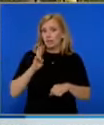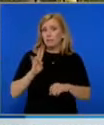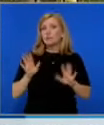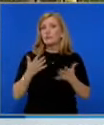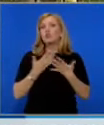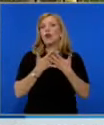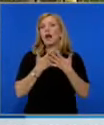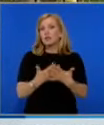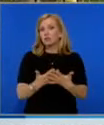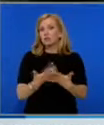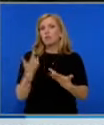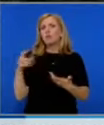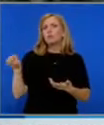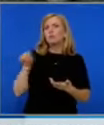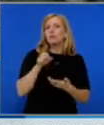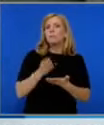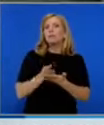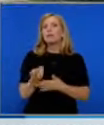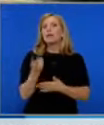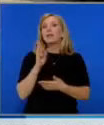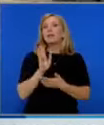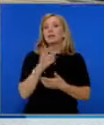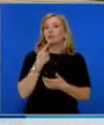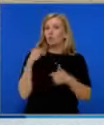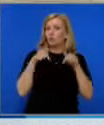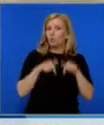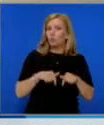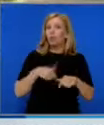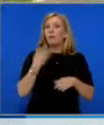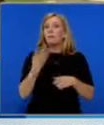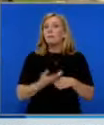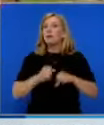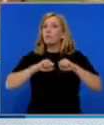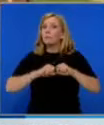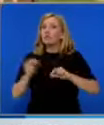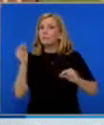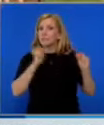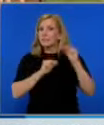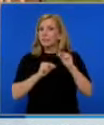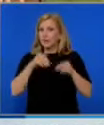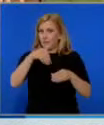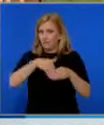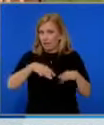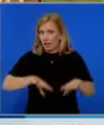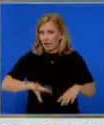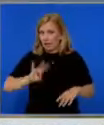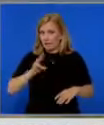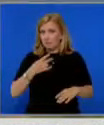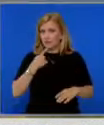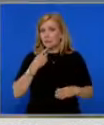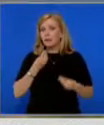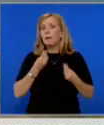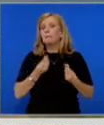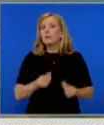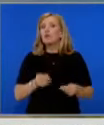доведен през ноември 2019 година тук пред Общинския съвет в Несебър, за да положи клетва за мандата